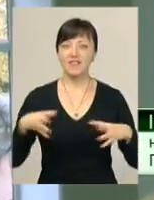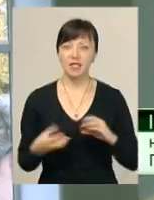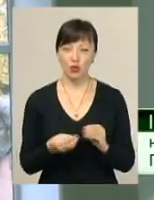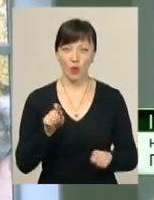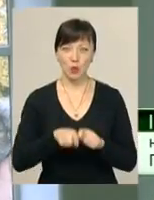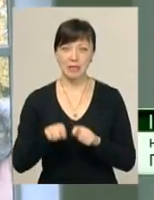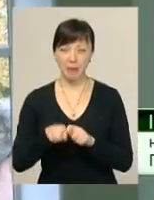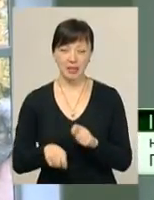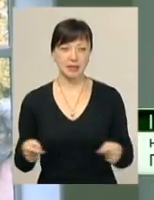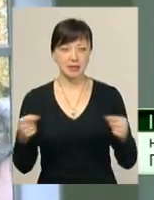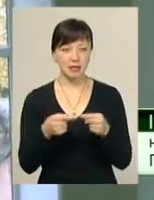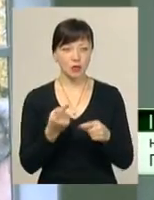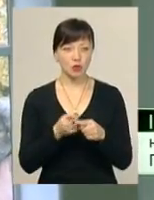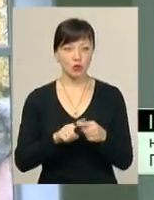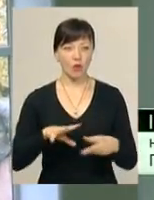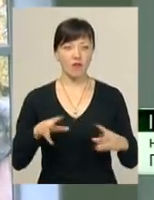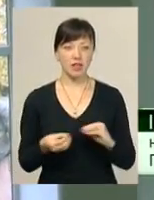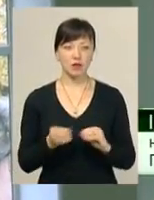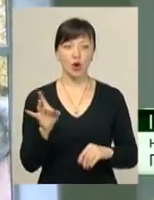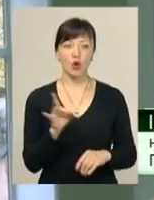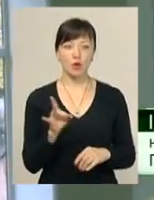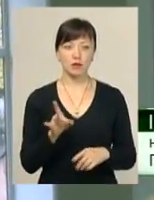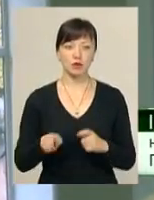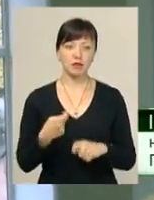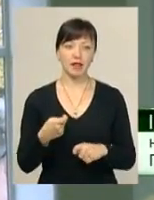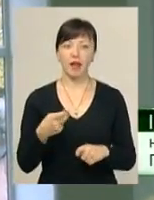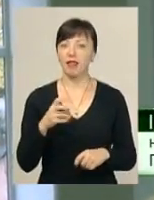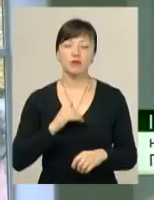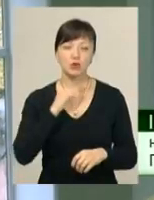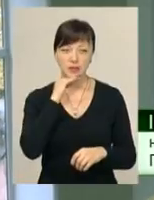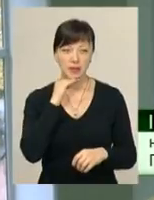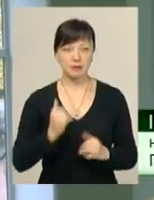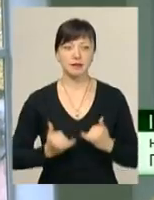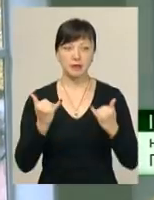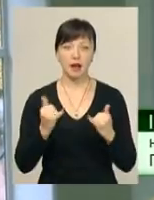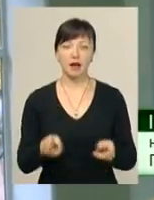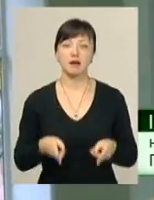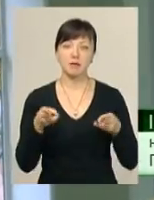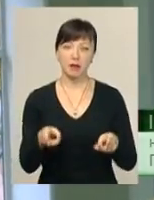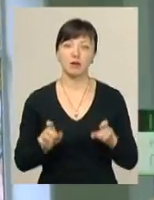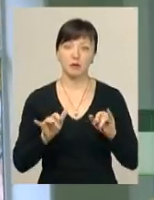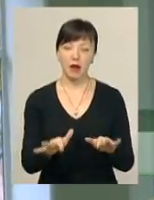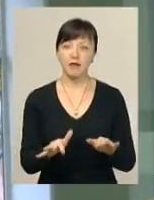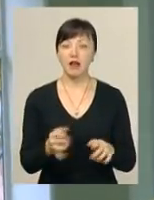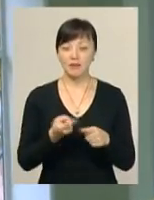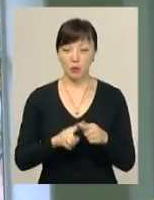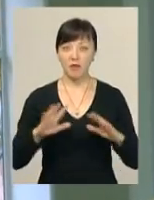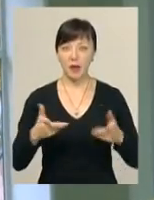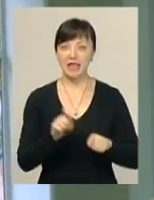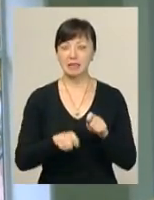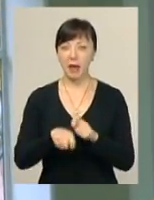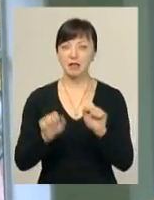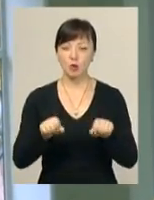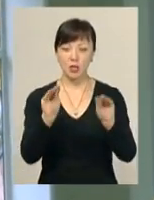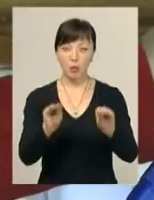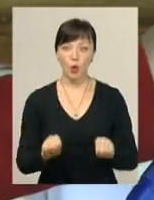інспекції і згідно цього висновку розмір завданого збитку не є достатнім для кримінального провадження. В даному випадку інспекція може лише